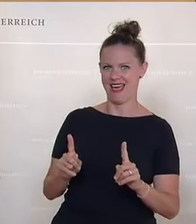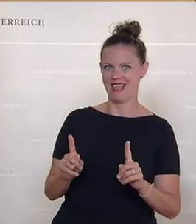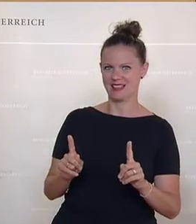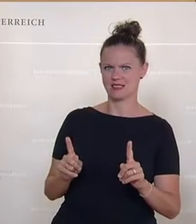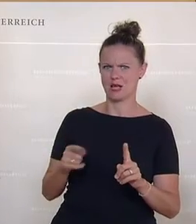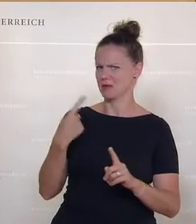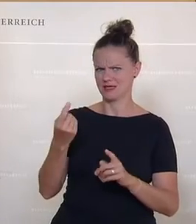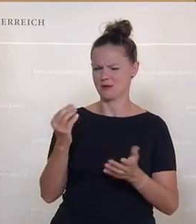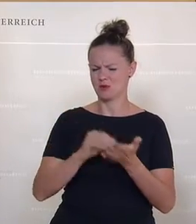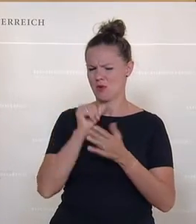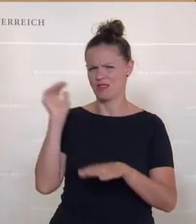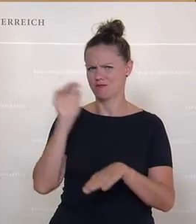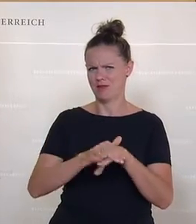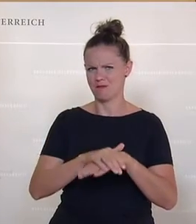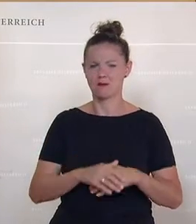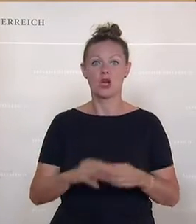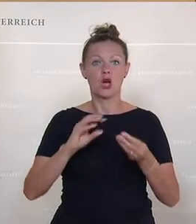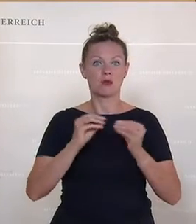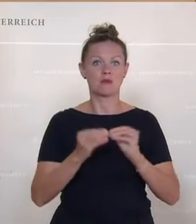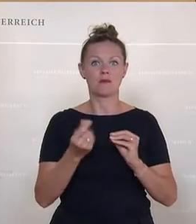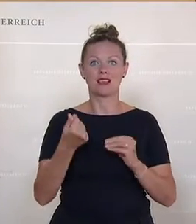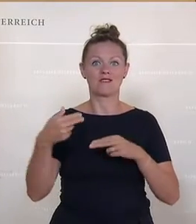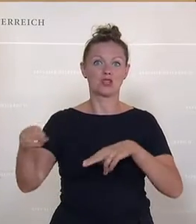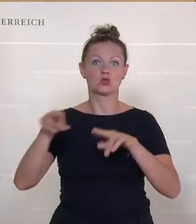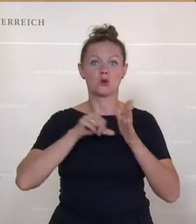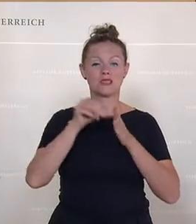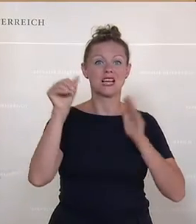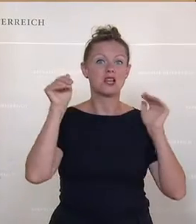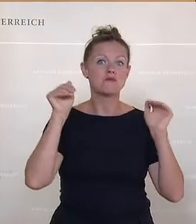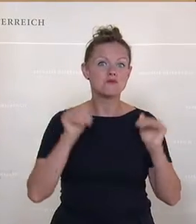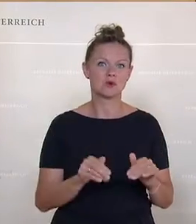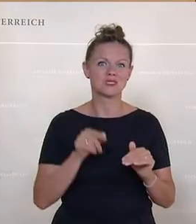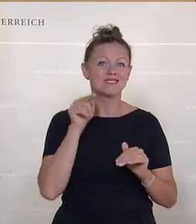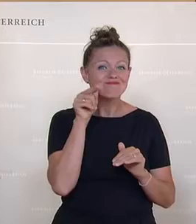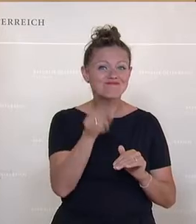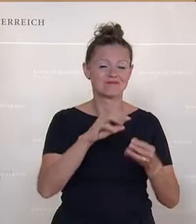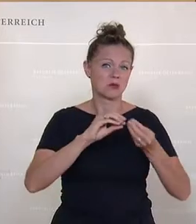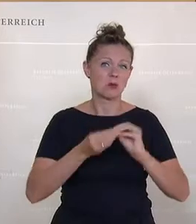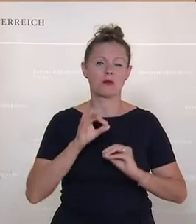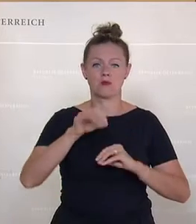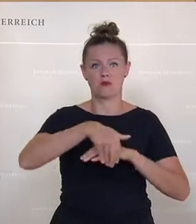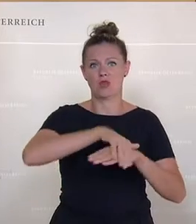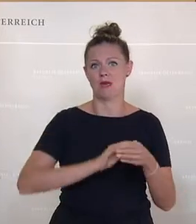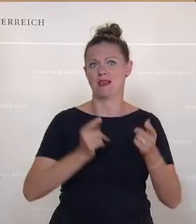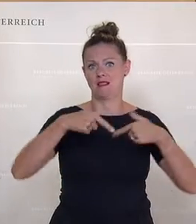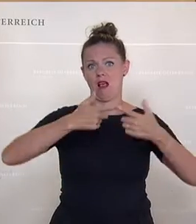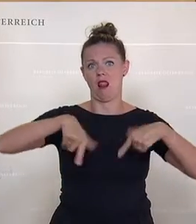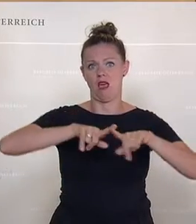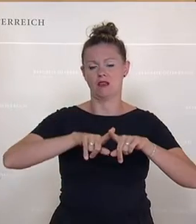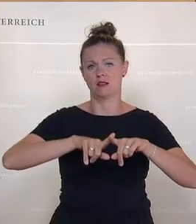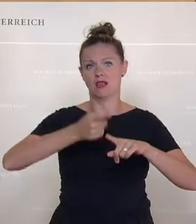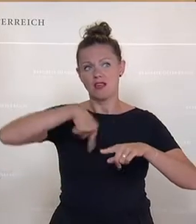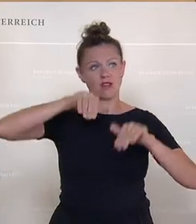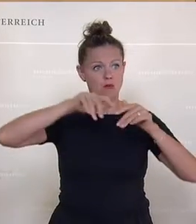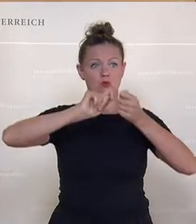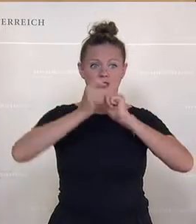nicht am Schirm. Das Problem ist, dass diese Gelder wieder zurückbezahlt werden müssen. Und das ist das Problem für die Gemeinden in unserem Land. Und da müssen wir